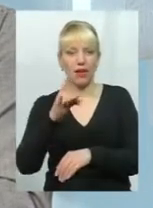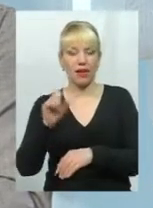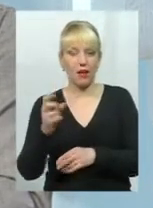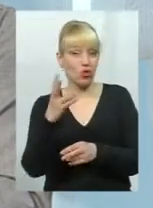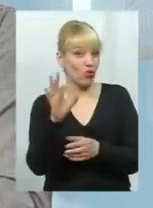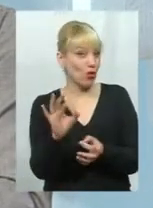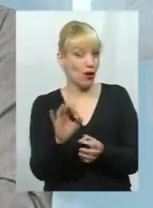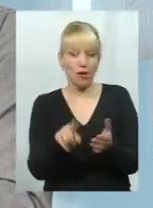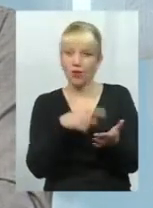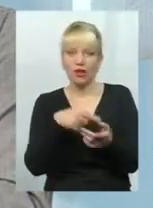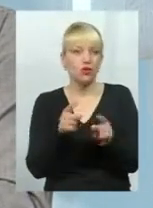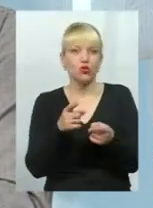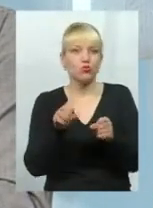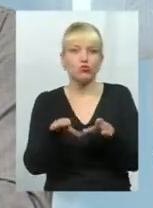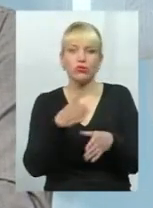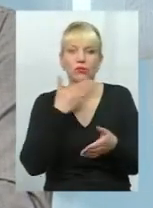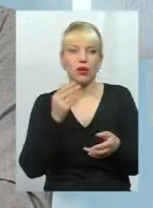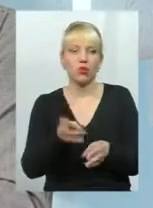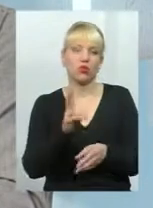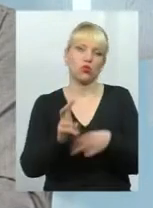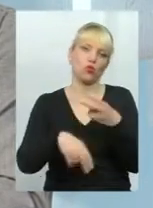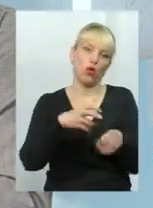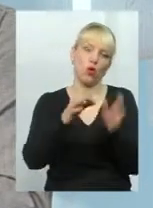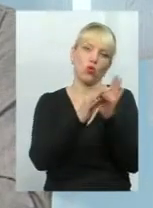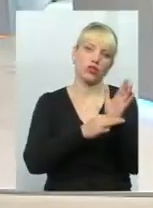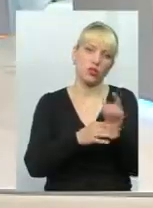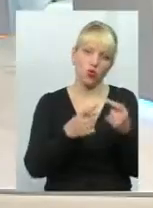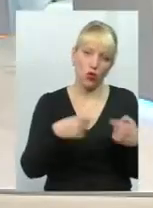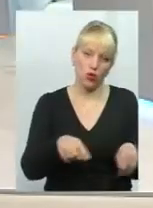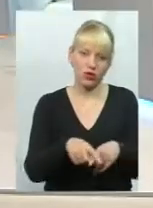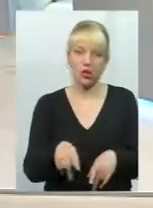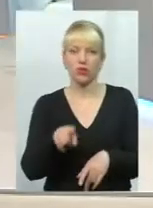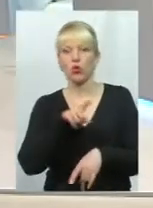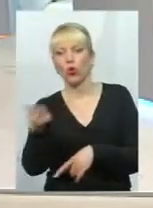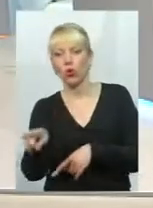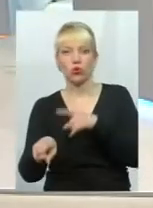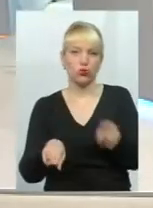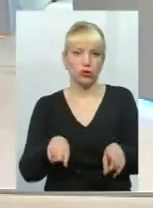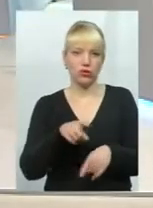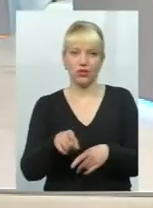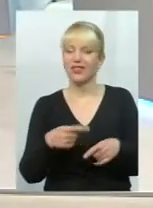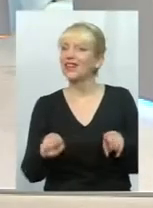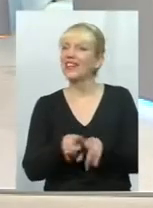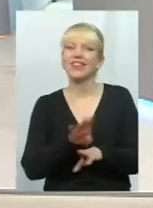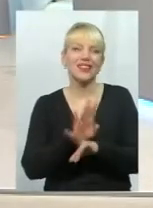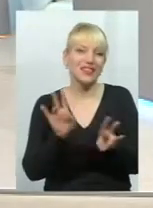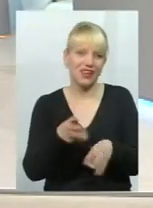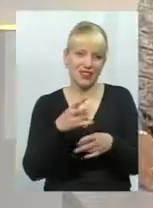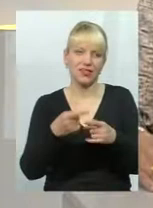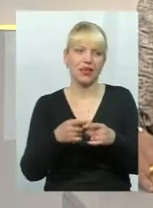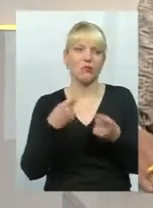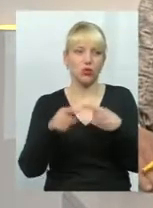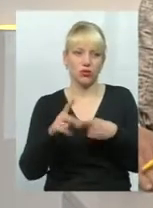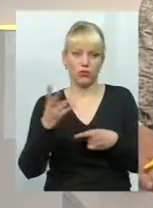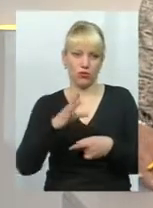але питання чомусь не рухається. То там шукайте оцінюючу організацію, то ще там, то ще там. Та не так має бути. Та й в кінцевому